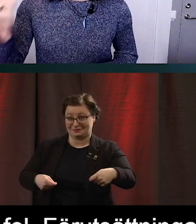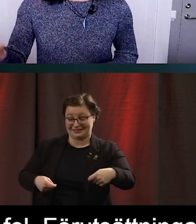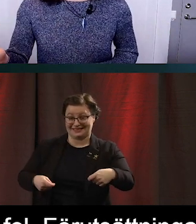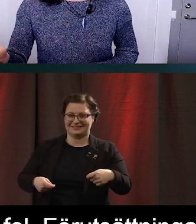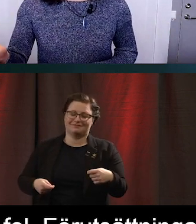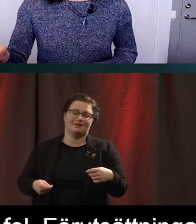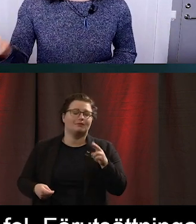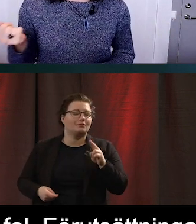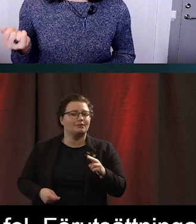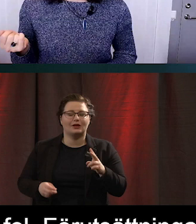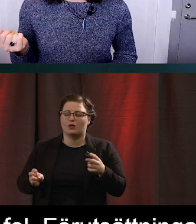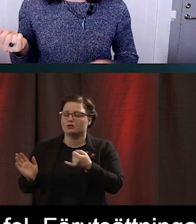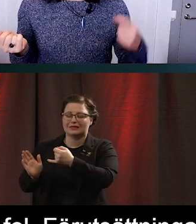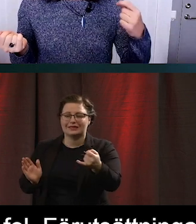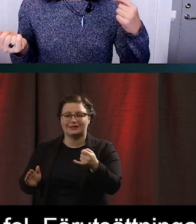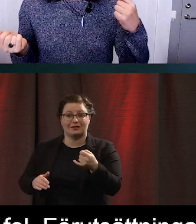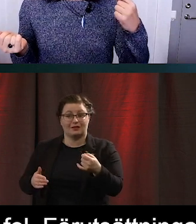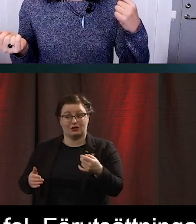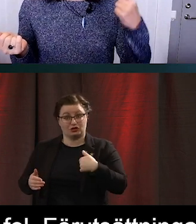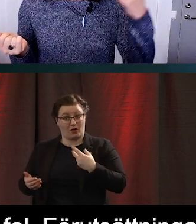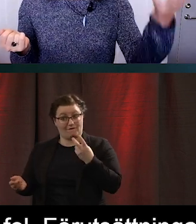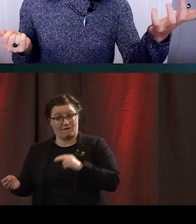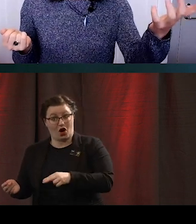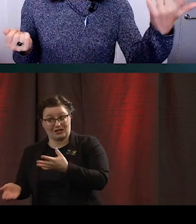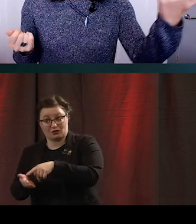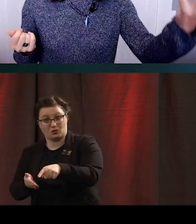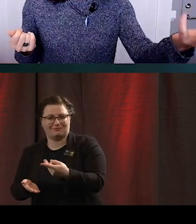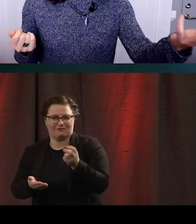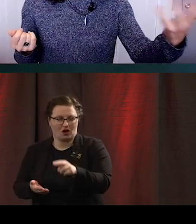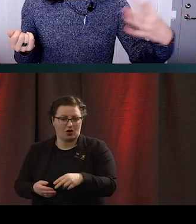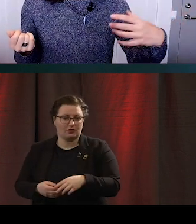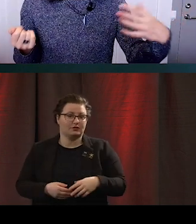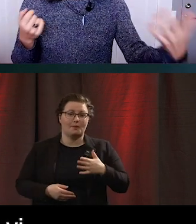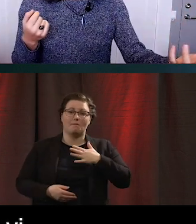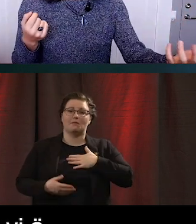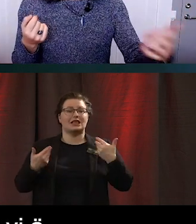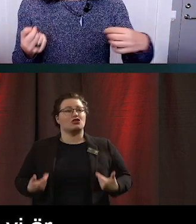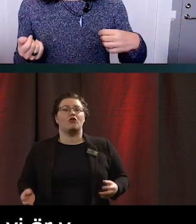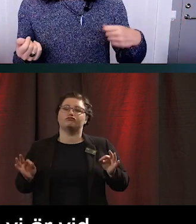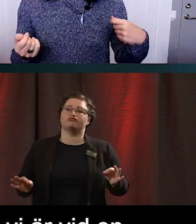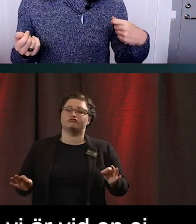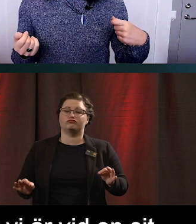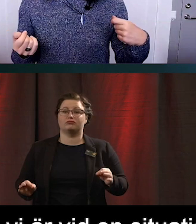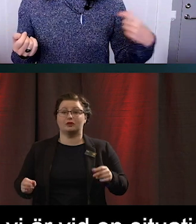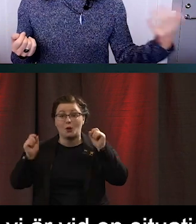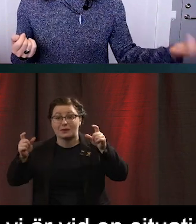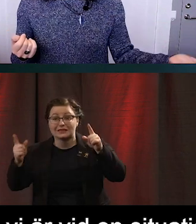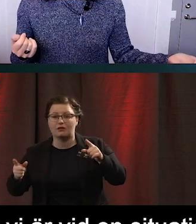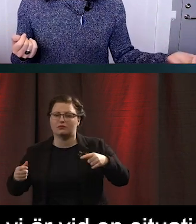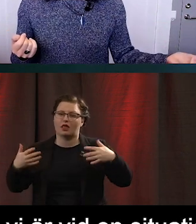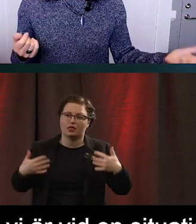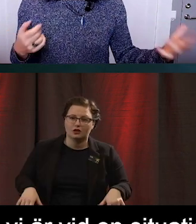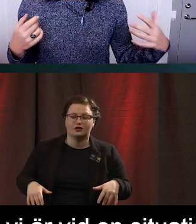redan invanda i en situation vi är, hur dagsformen är, hur uppmärksamma vi känner oss eller om vi är trötta. Och det kan